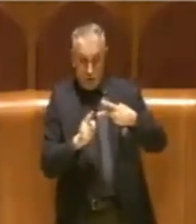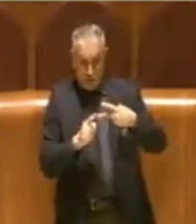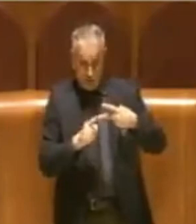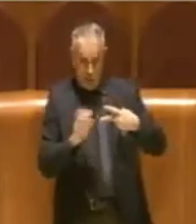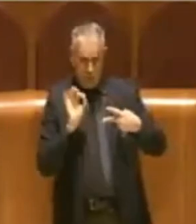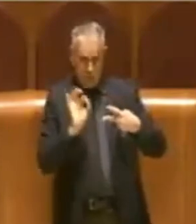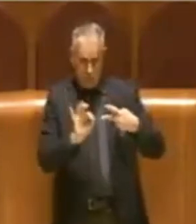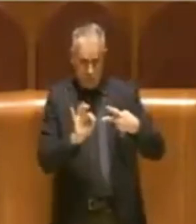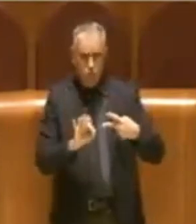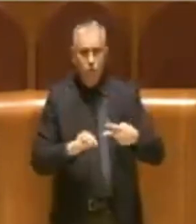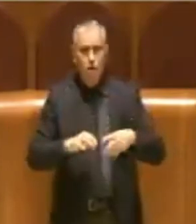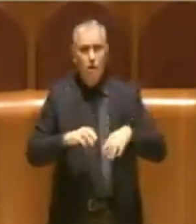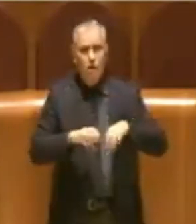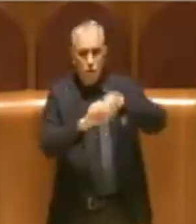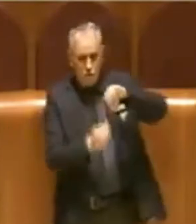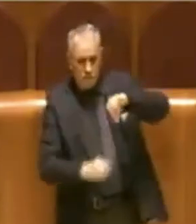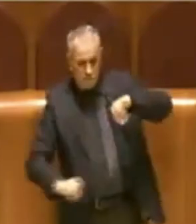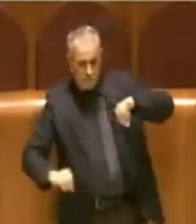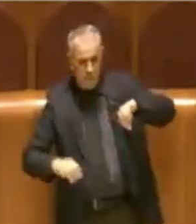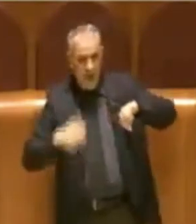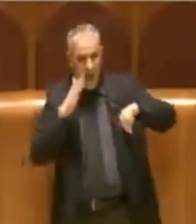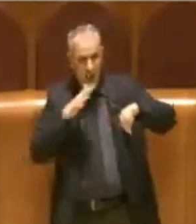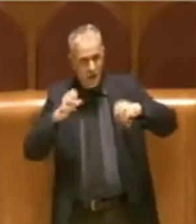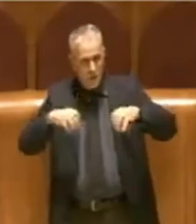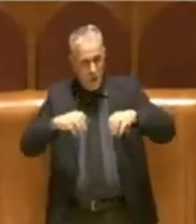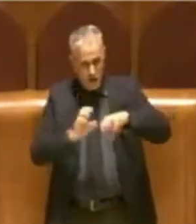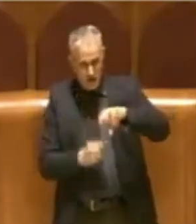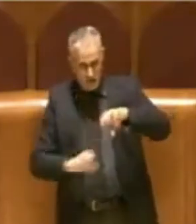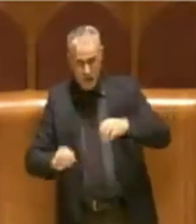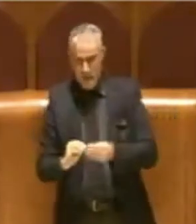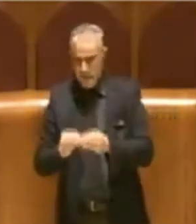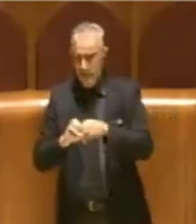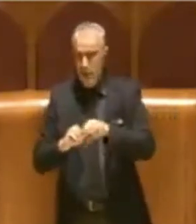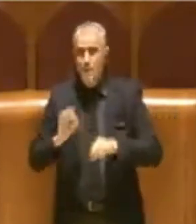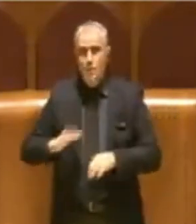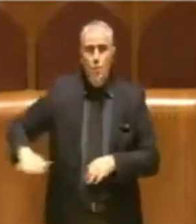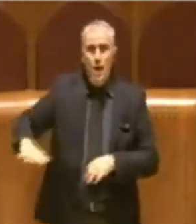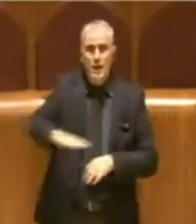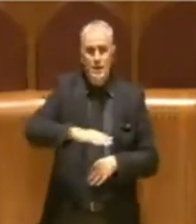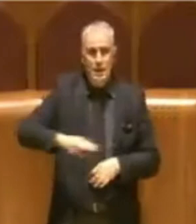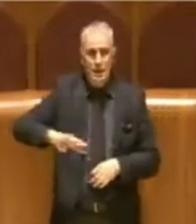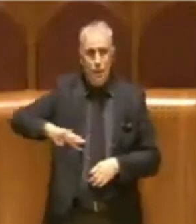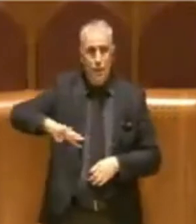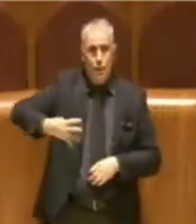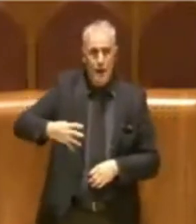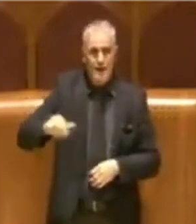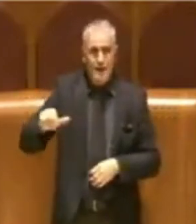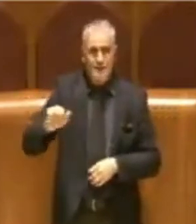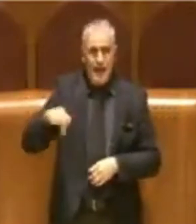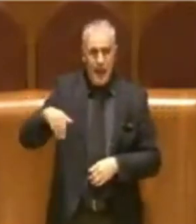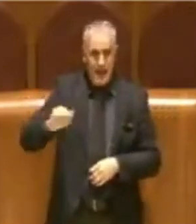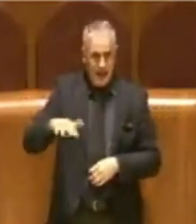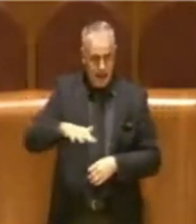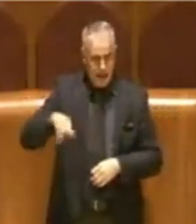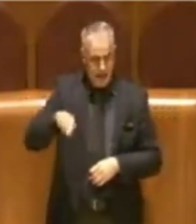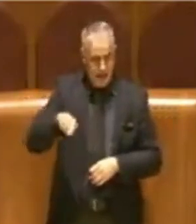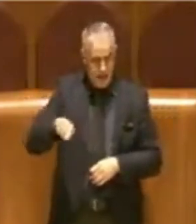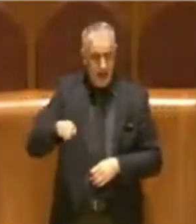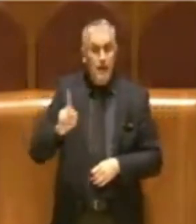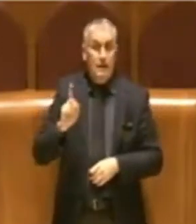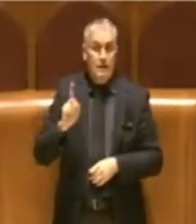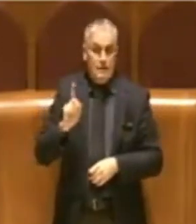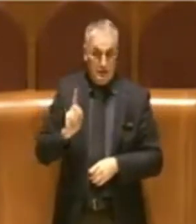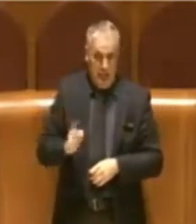della rete fognaria, proprio nel quartiere che si chiama Quartasana. Un quartiere che verrà chiaramente